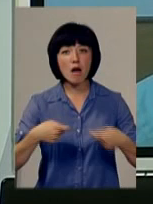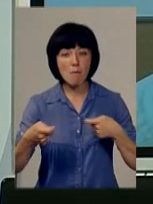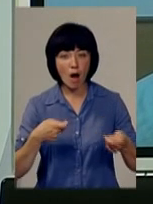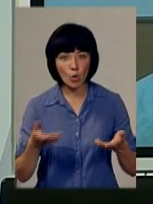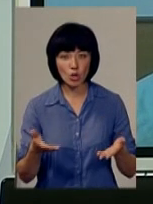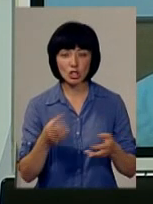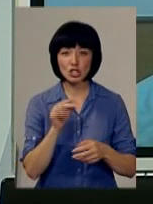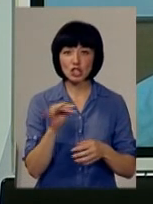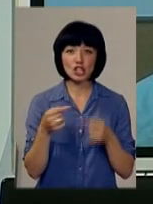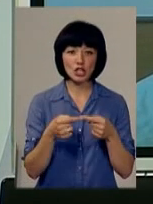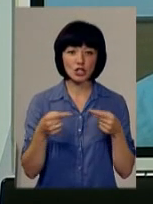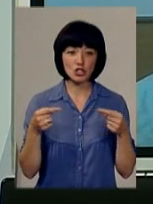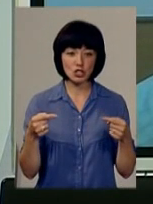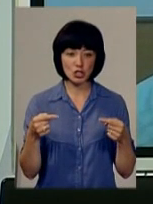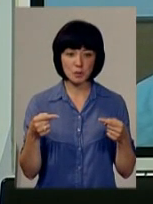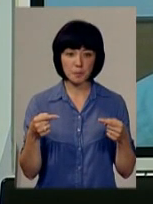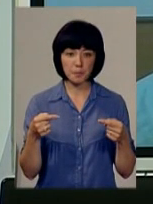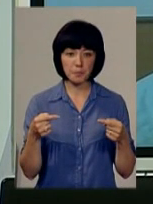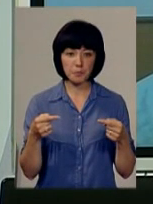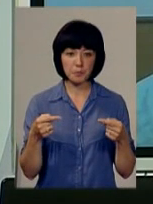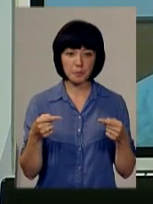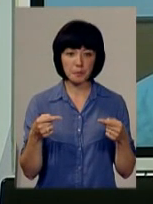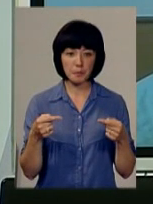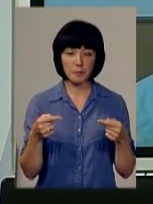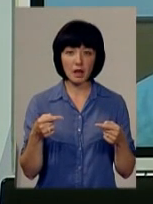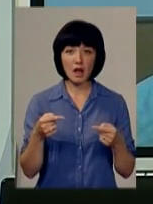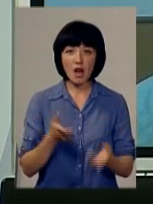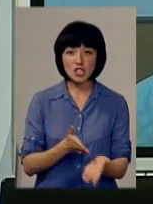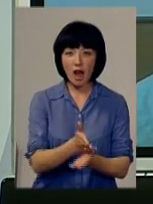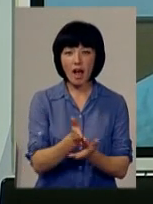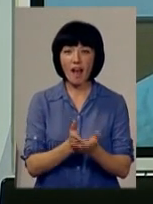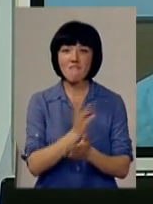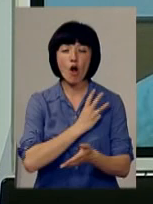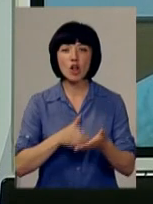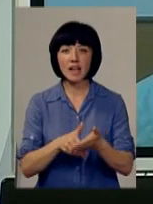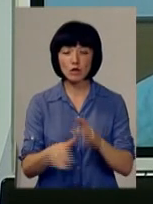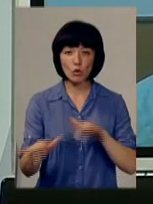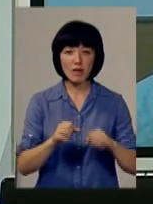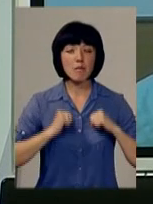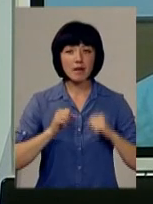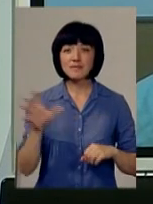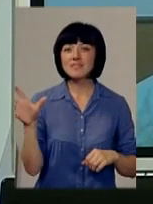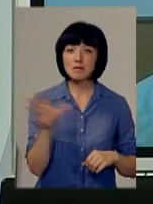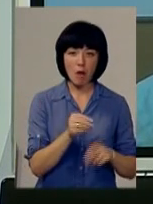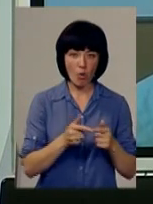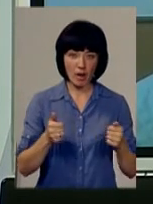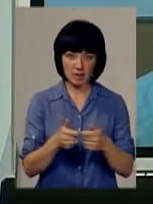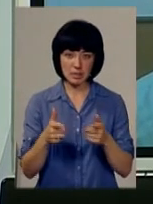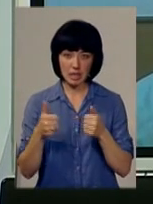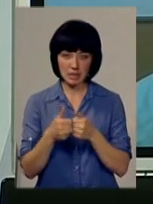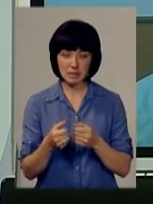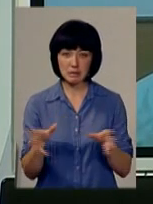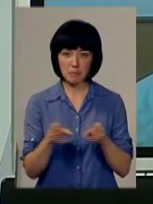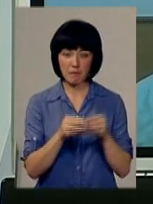якісь інші пропагування шляхи волонтерського руху. Ми намагаємося з усіма волонтерськими, тому що їх є